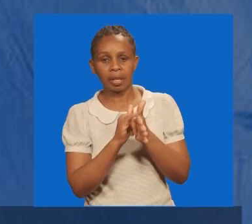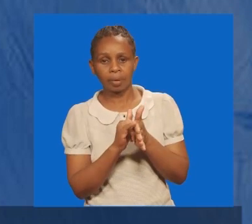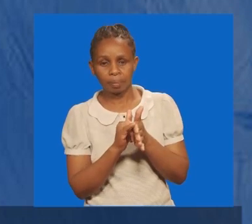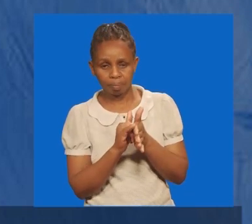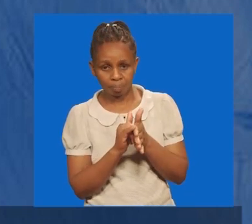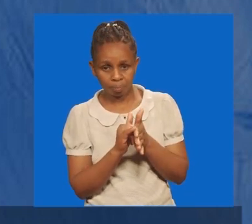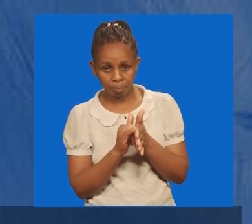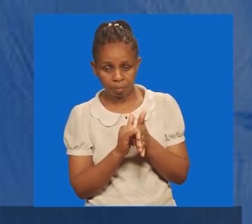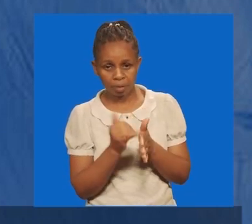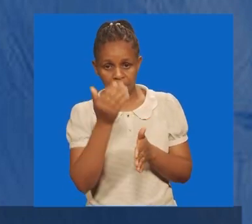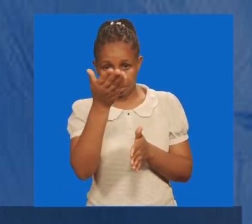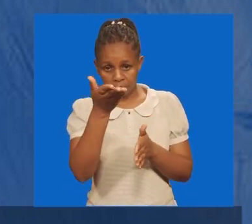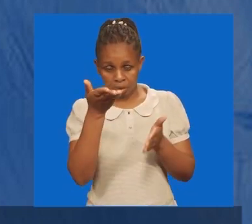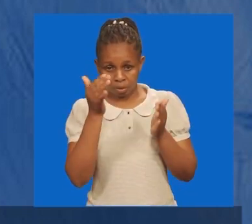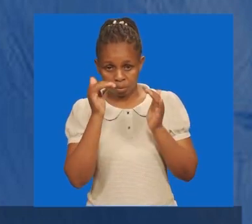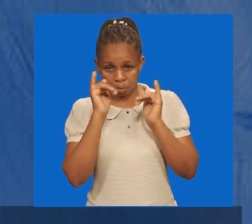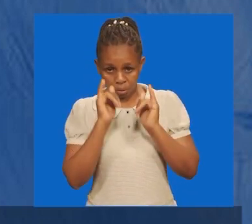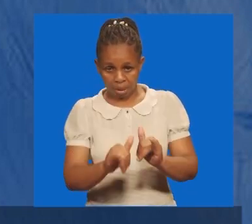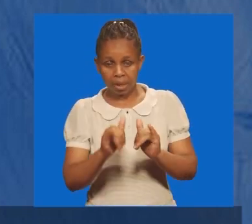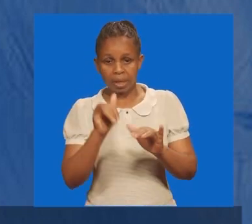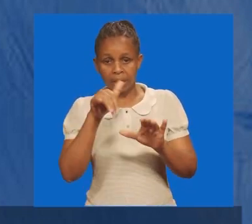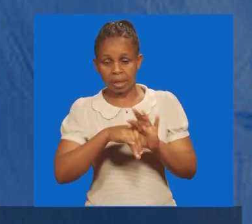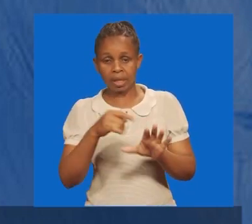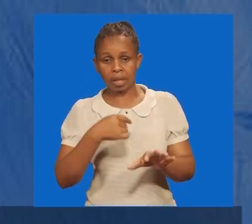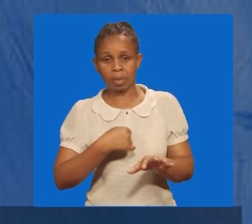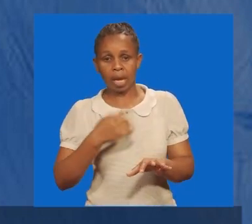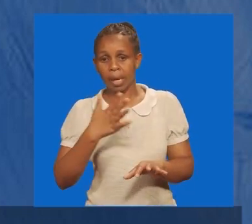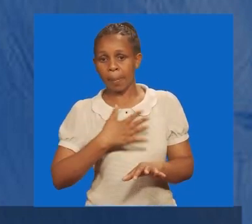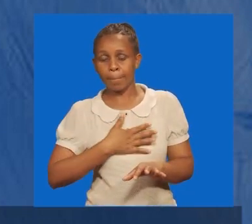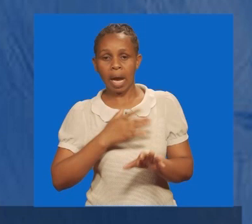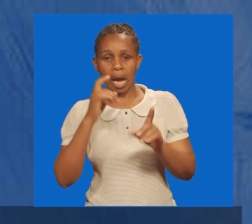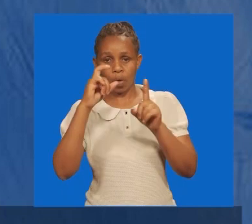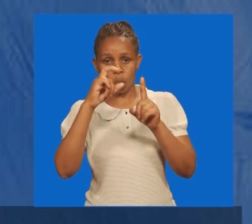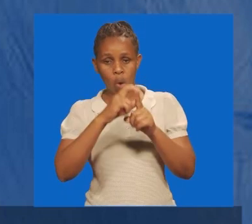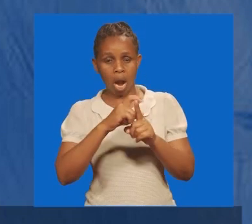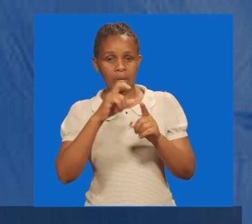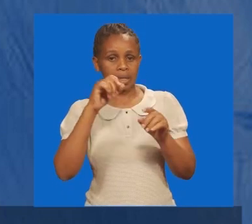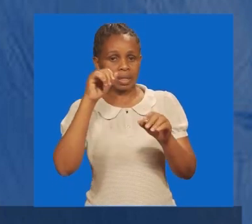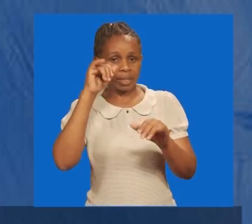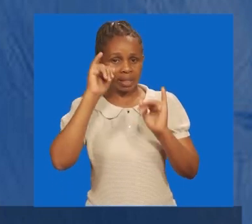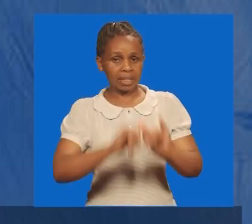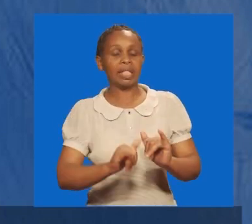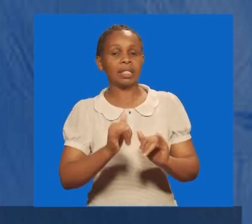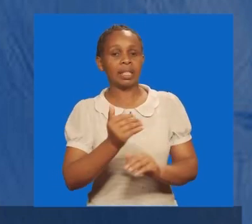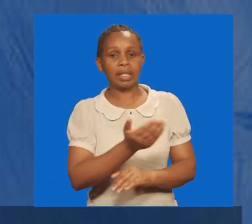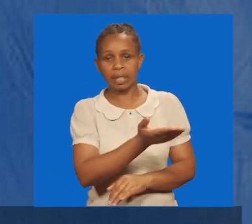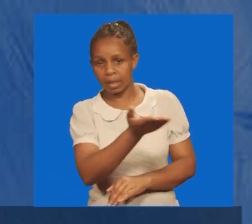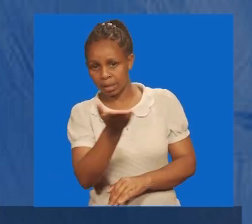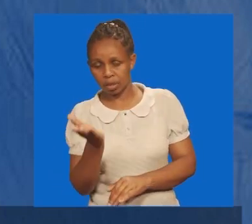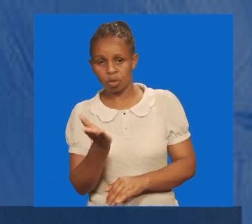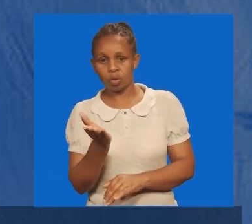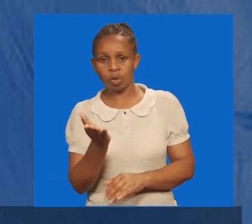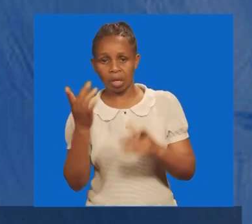nini mkikaa dani yangu, na maneno yangu ya kikaa dani yenu.